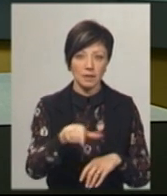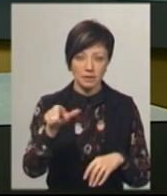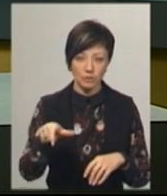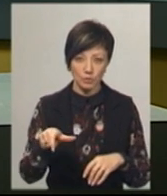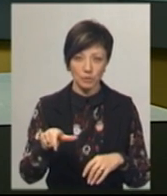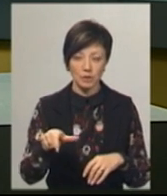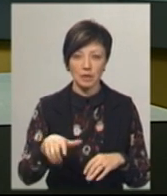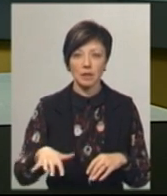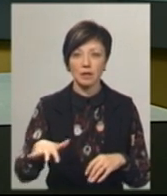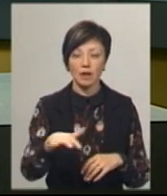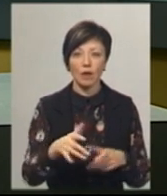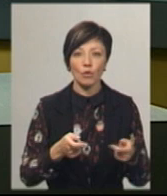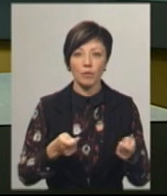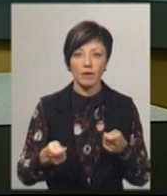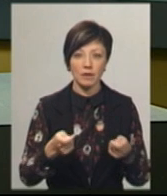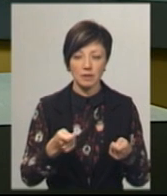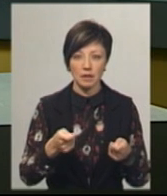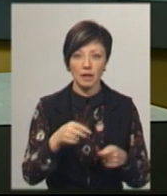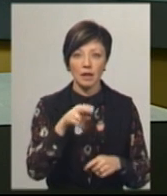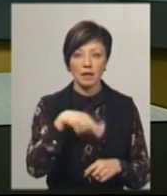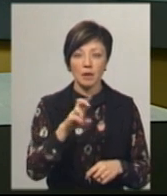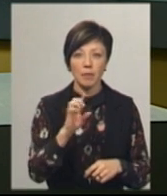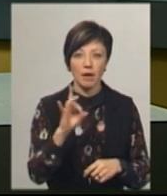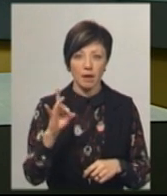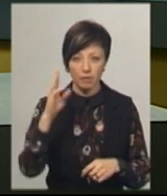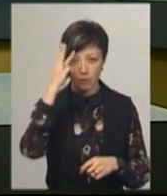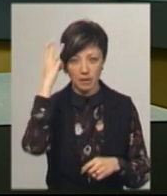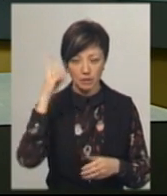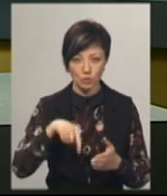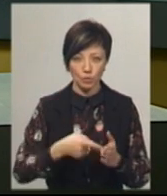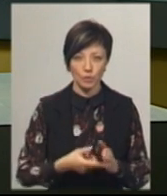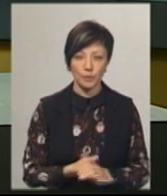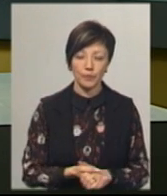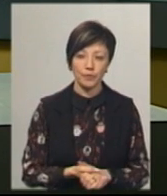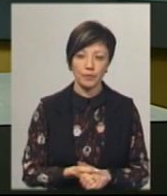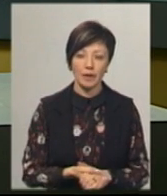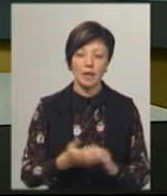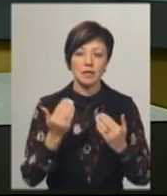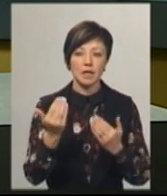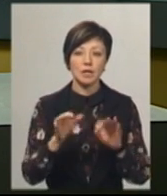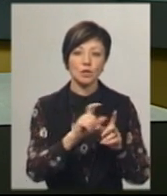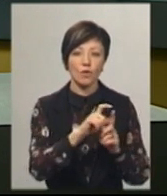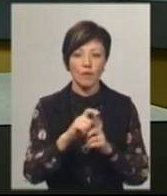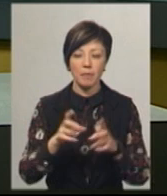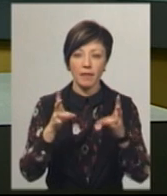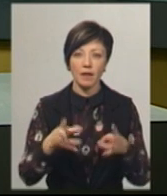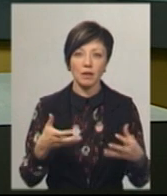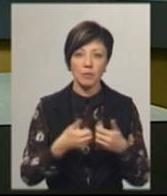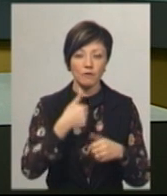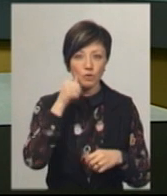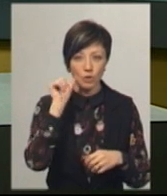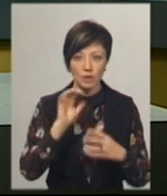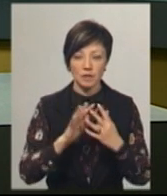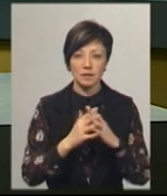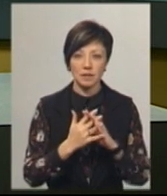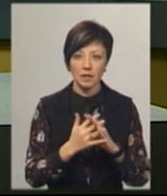та ЗМІ Територіального управління ДБР, розташованого у Хмельницькому, Катерина Герасімюк. За її словами, ДТП сталося вчора у селі